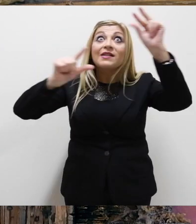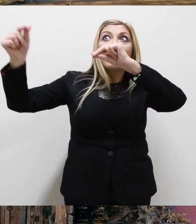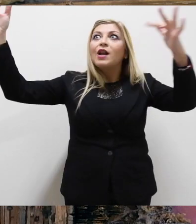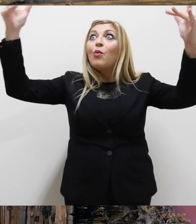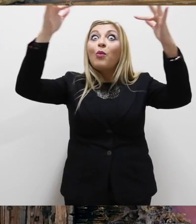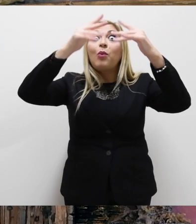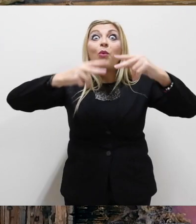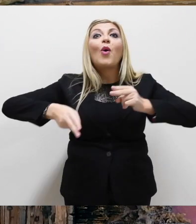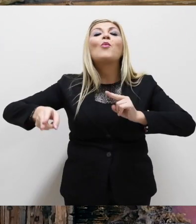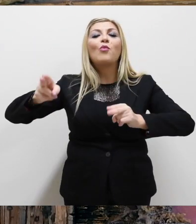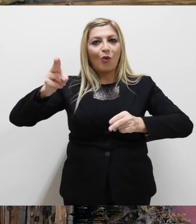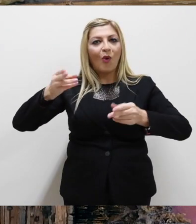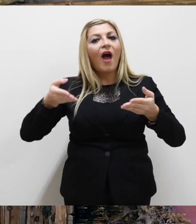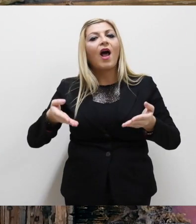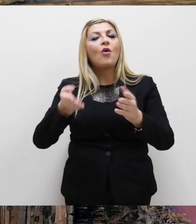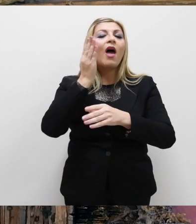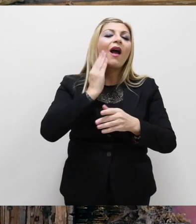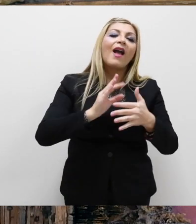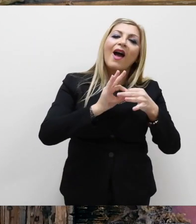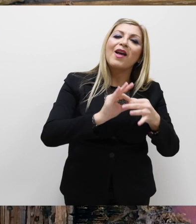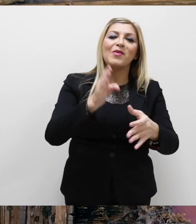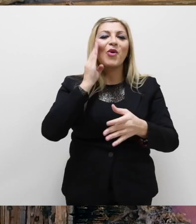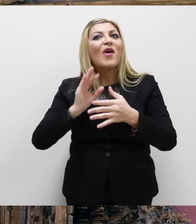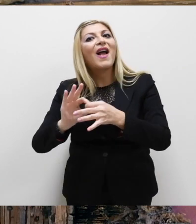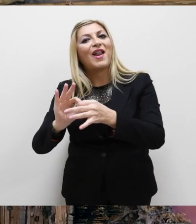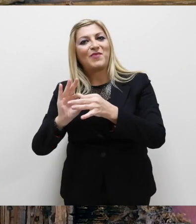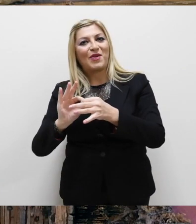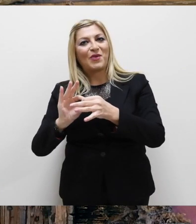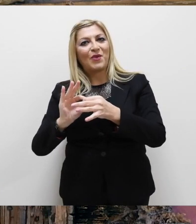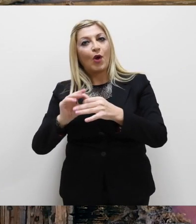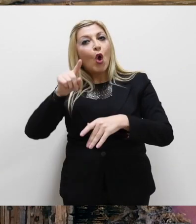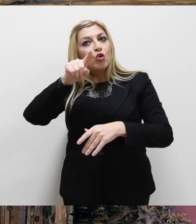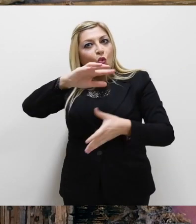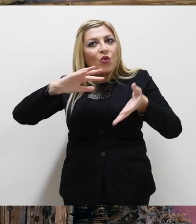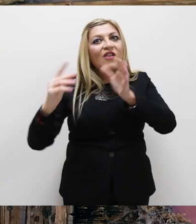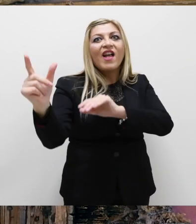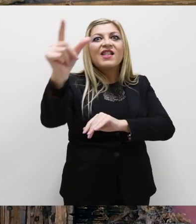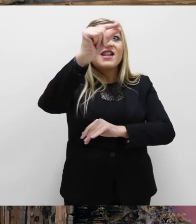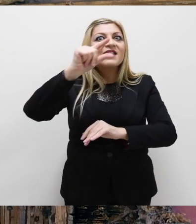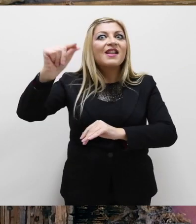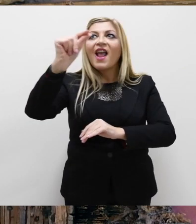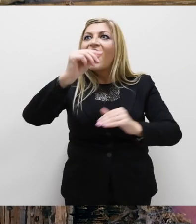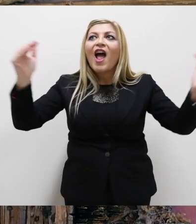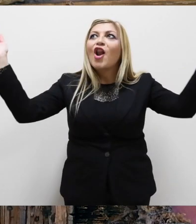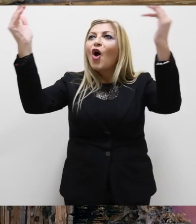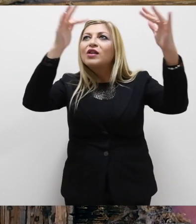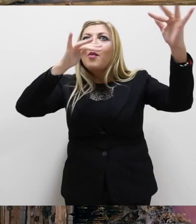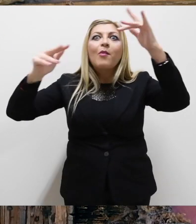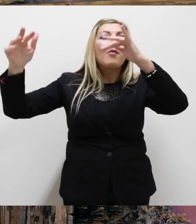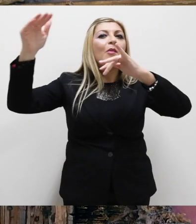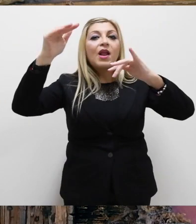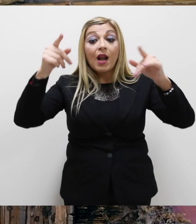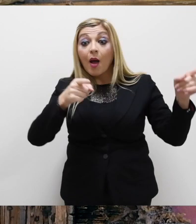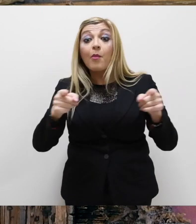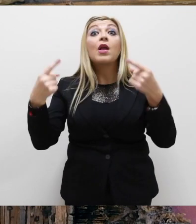brillano le stelle, allora, cara amica, caro amico, sia anche tu stella che brilla